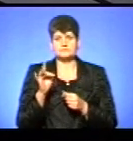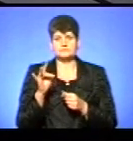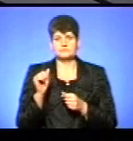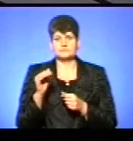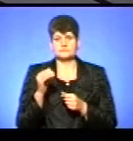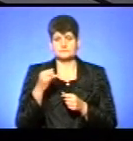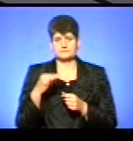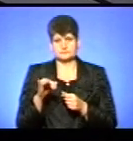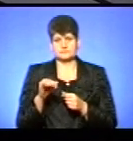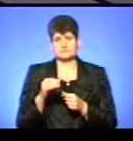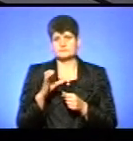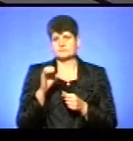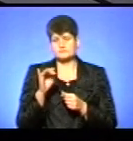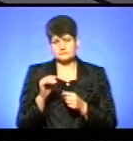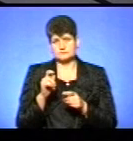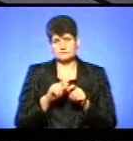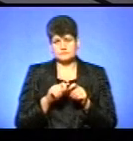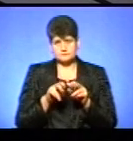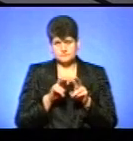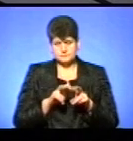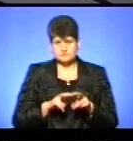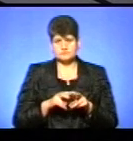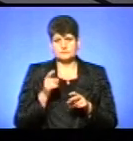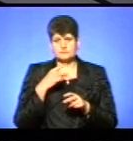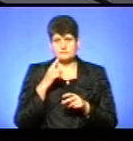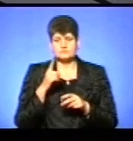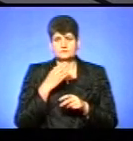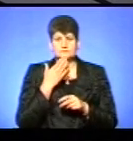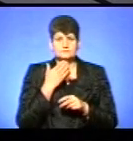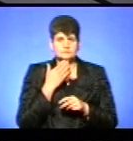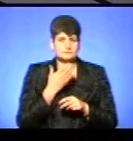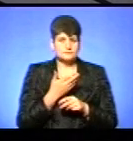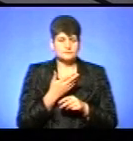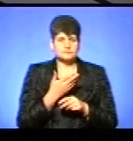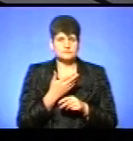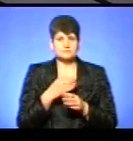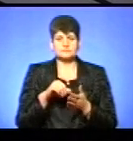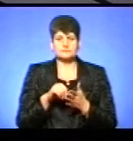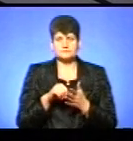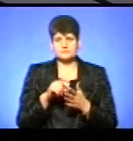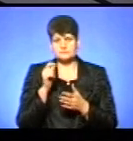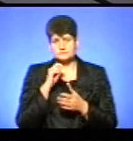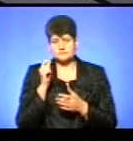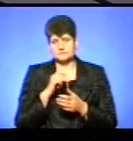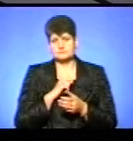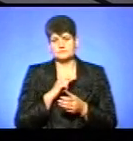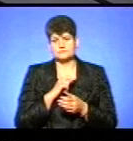Хоча соціологічні дослідження нам показують, що симпатиків і членів Української